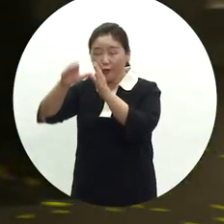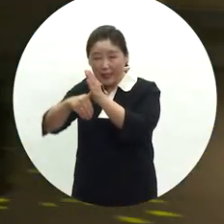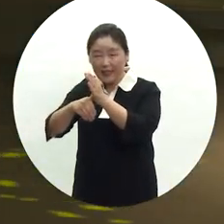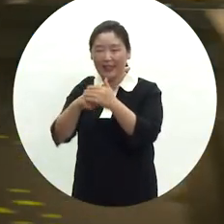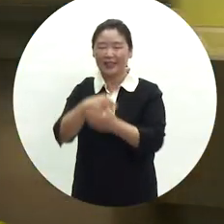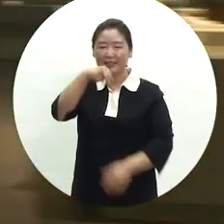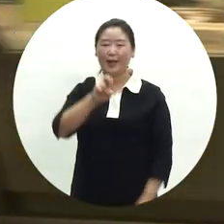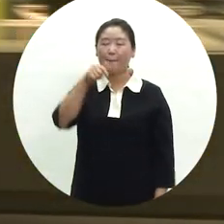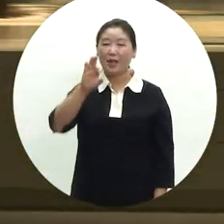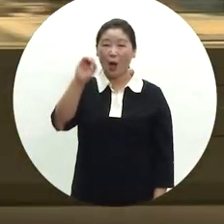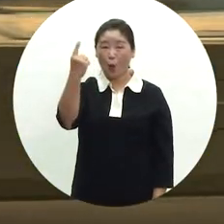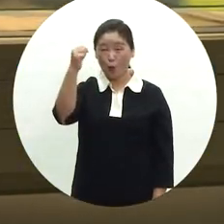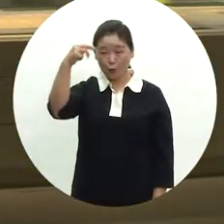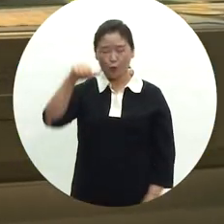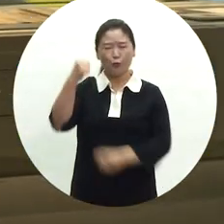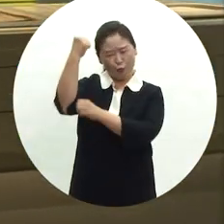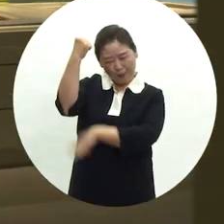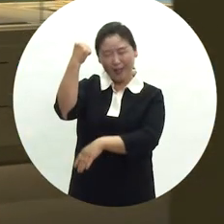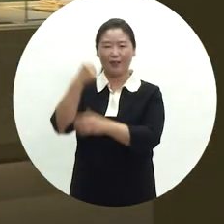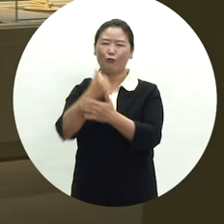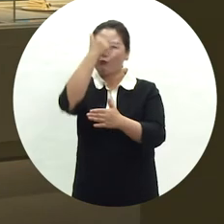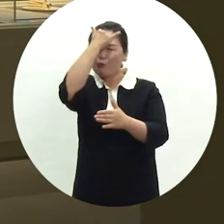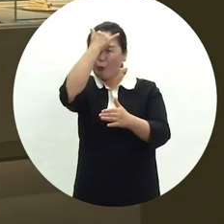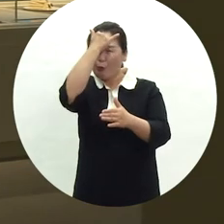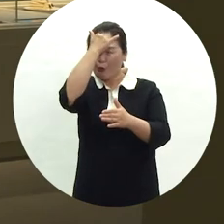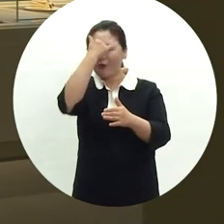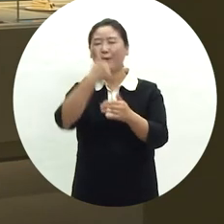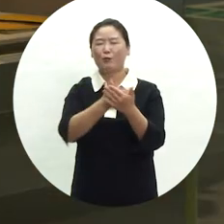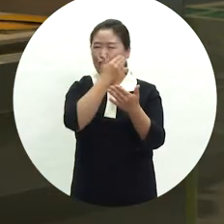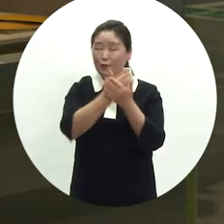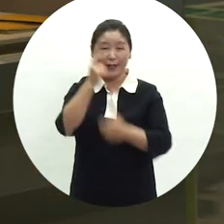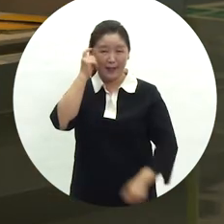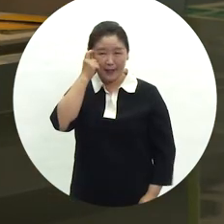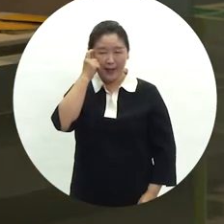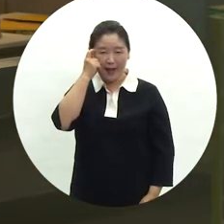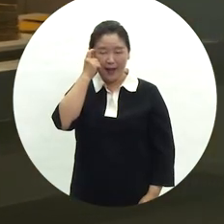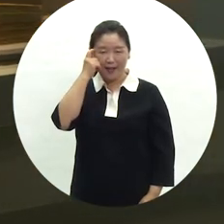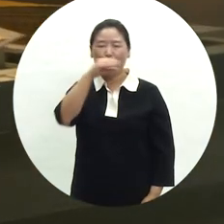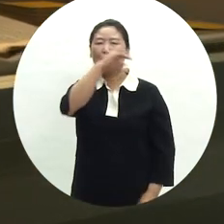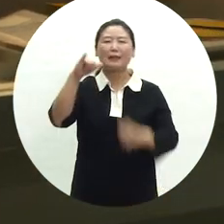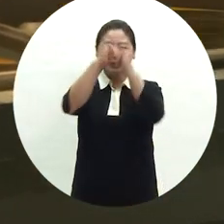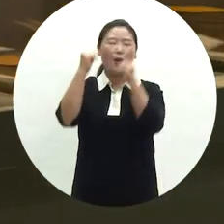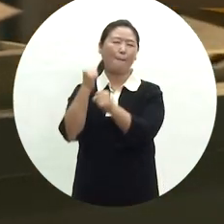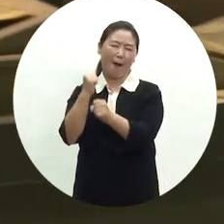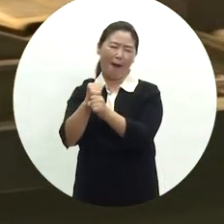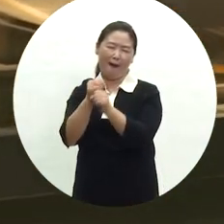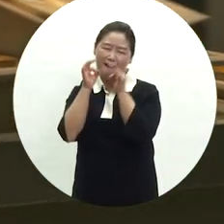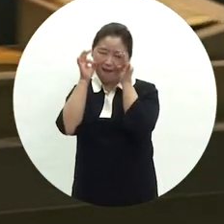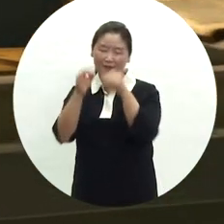삼강오륜을 바탕으로 하는 유교적인 윤리교육을 통해 도덕적인 사회를 만들려고